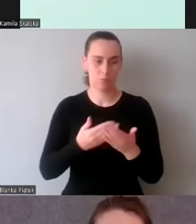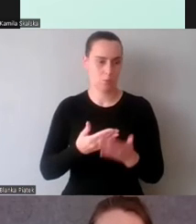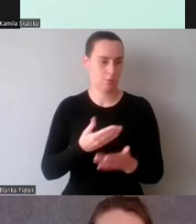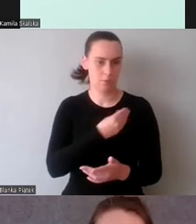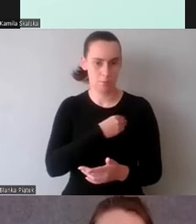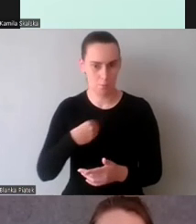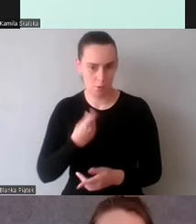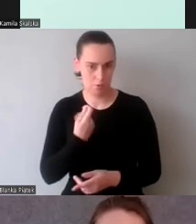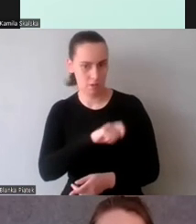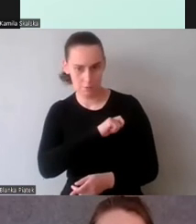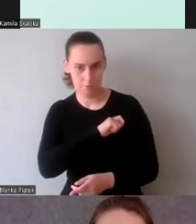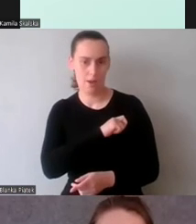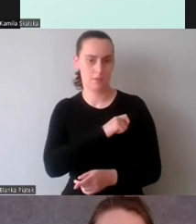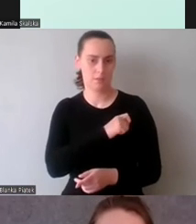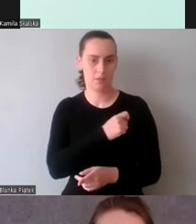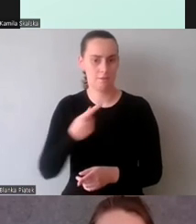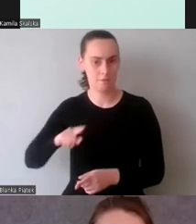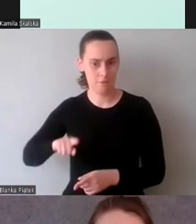hiszpański,